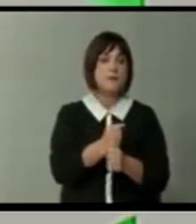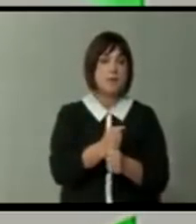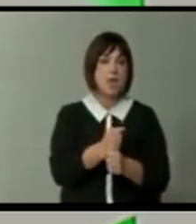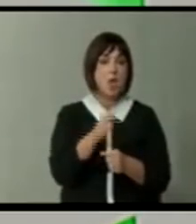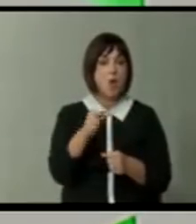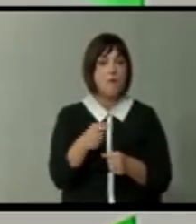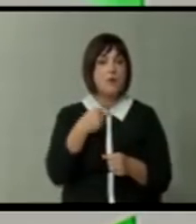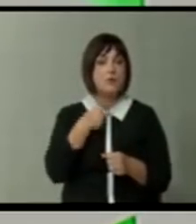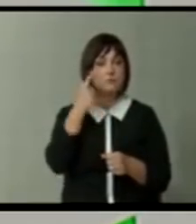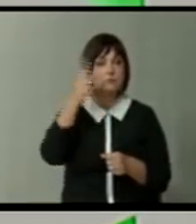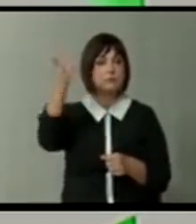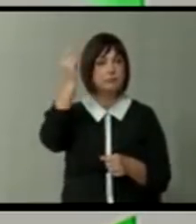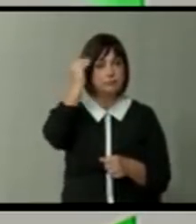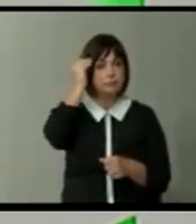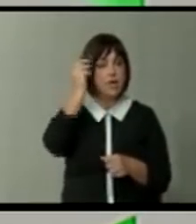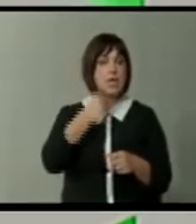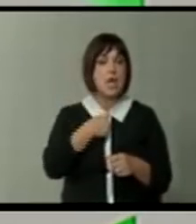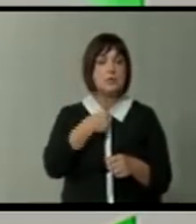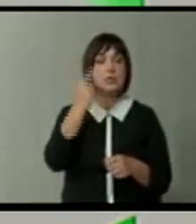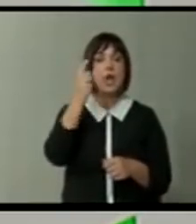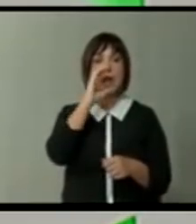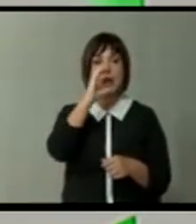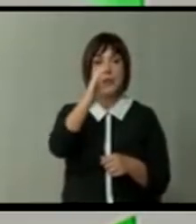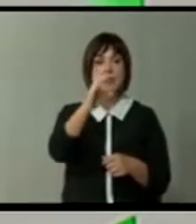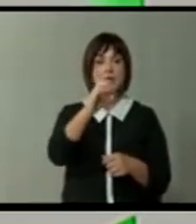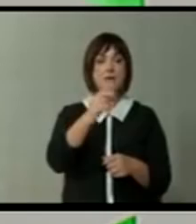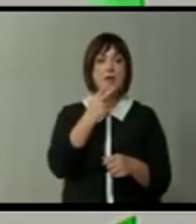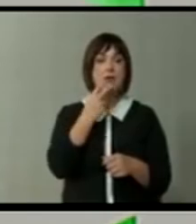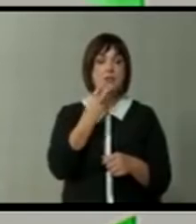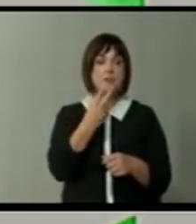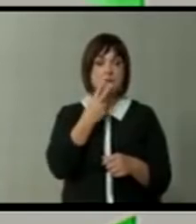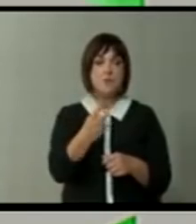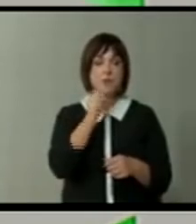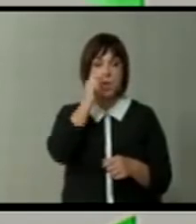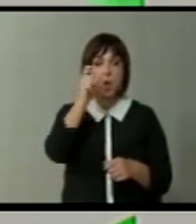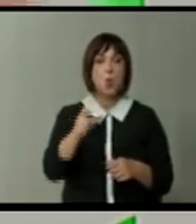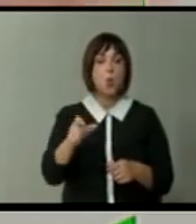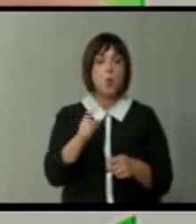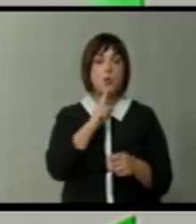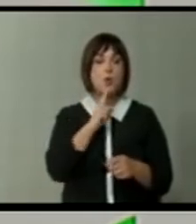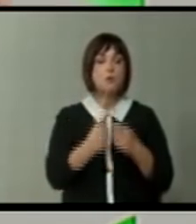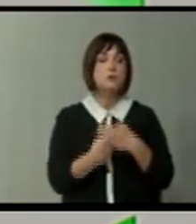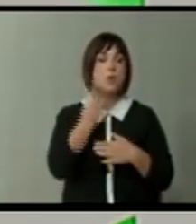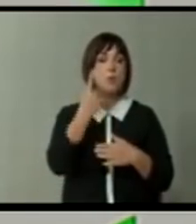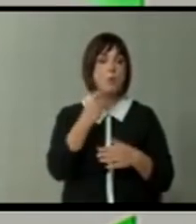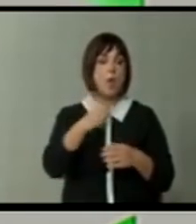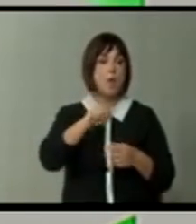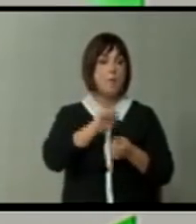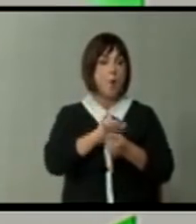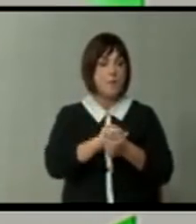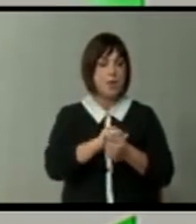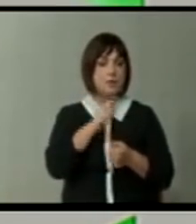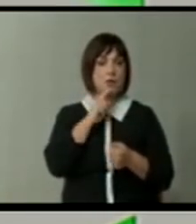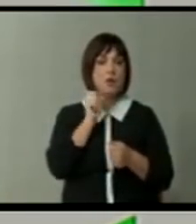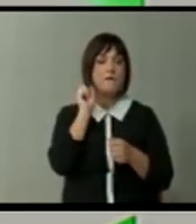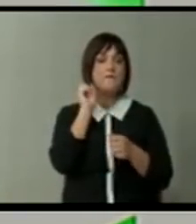тоа ќе го регистрира. Јас гледав на два наврати луѓе кои се појавуват по медиуми кои